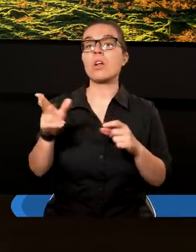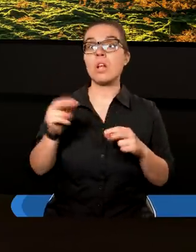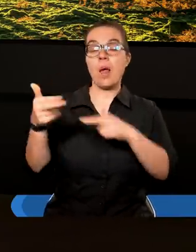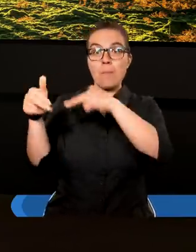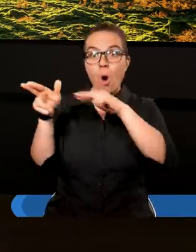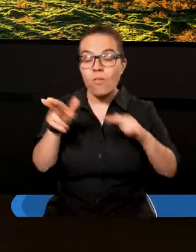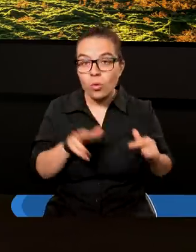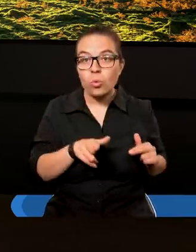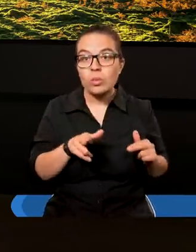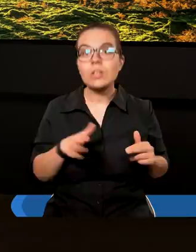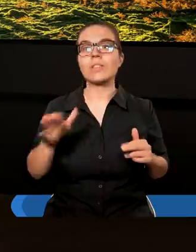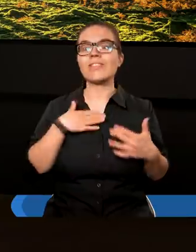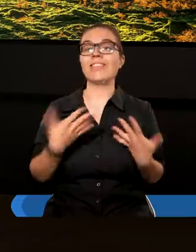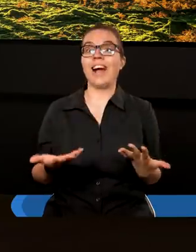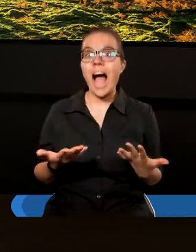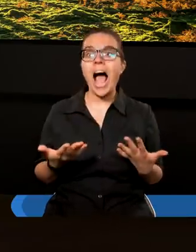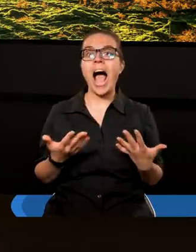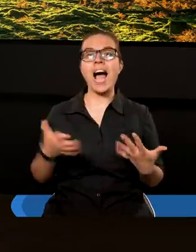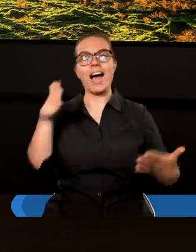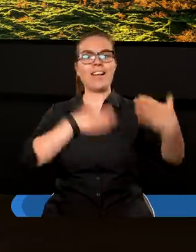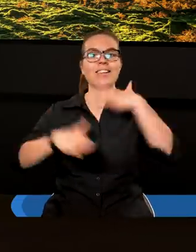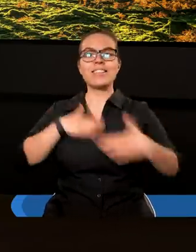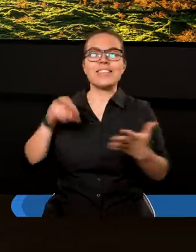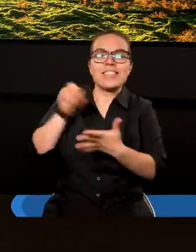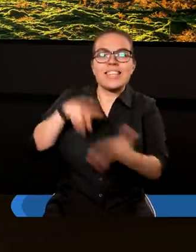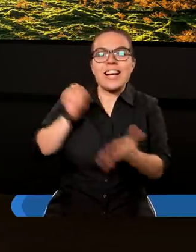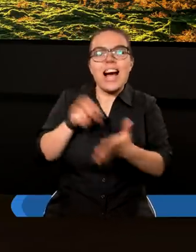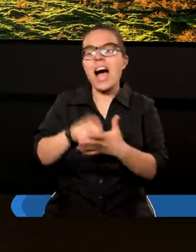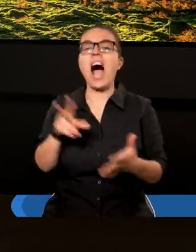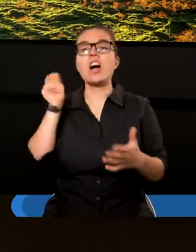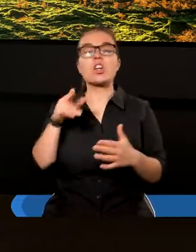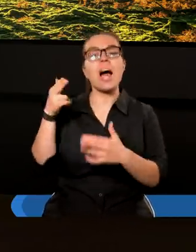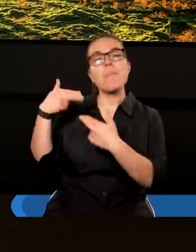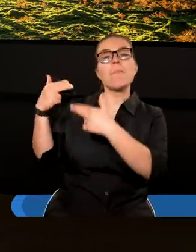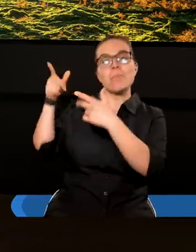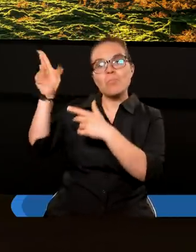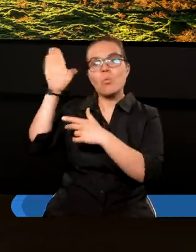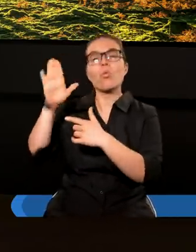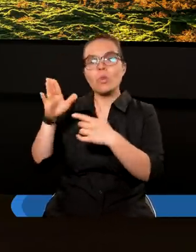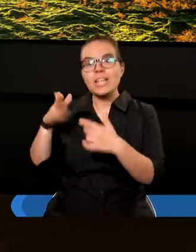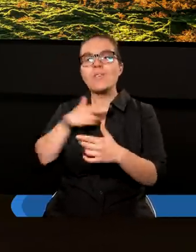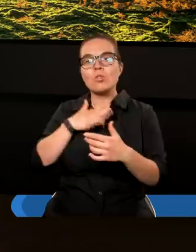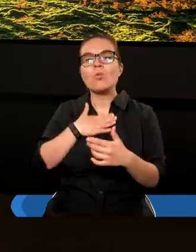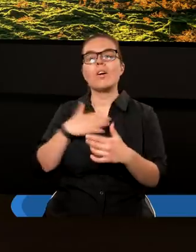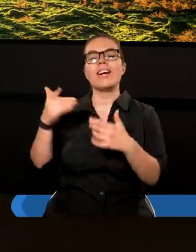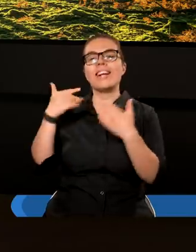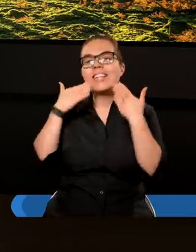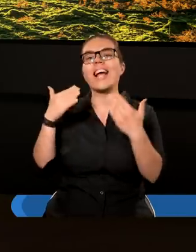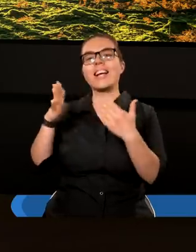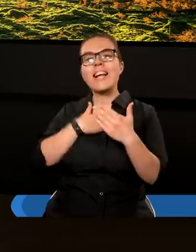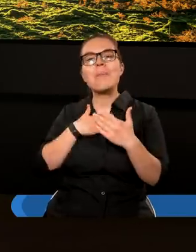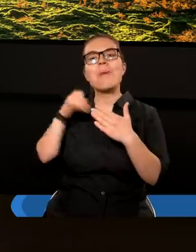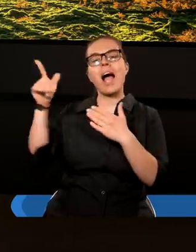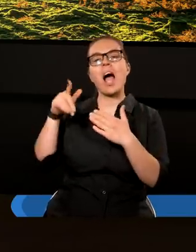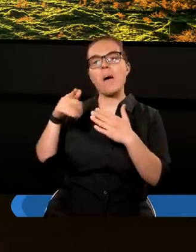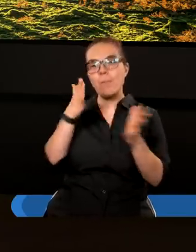znałem was, poświęciliście swoje życie dla mnie tutaj, miałem dostęp do waszego życia, mogłem zmieniać wasze